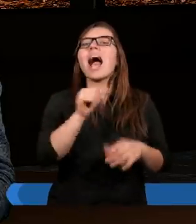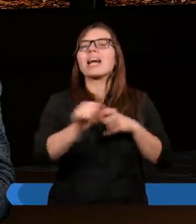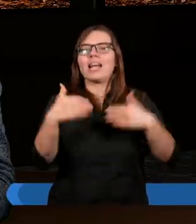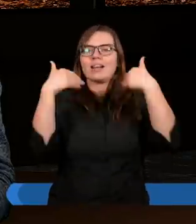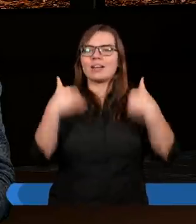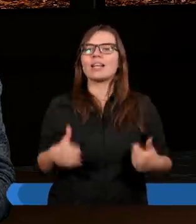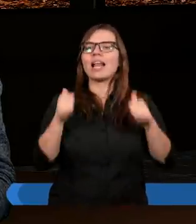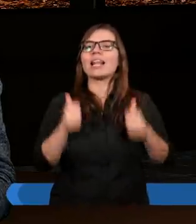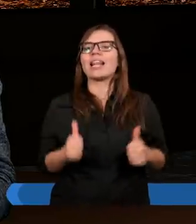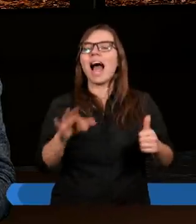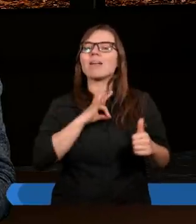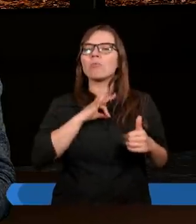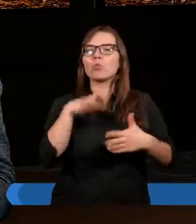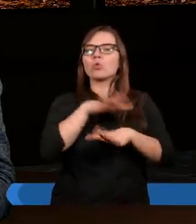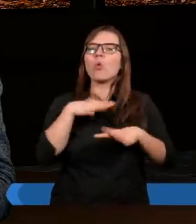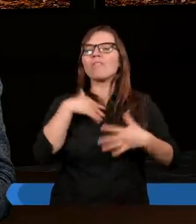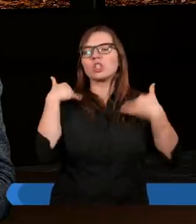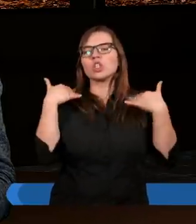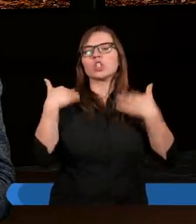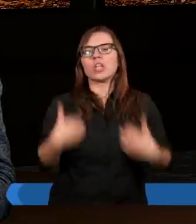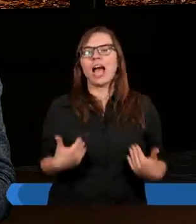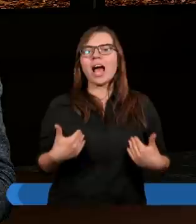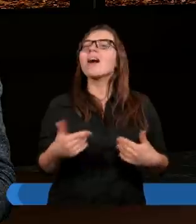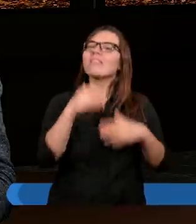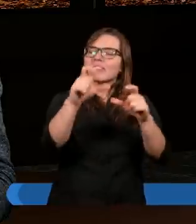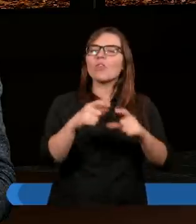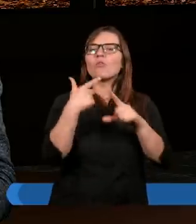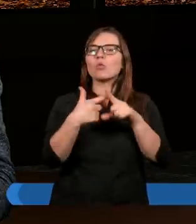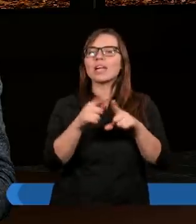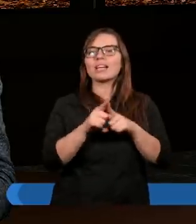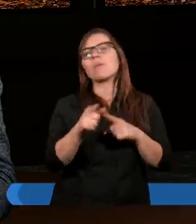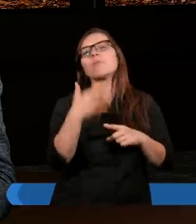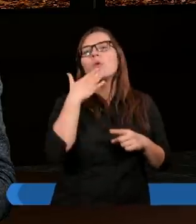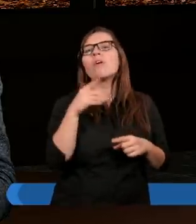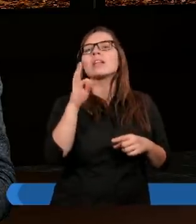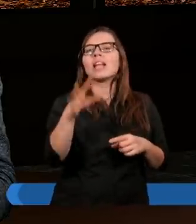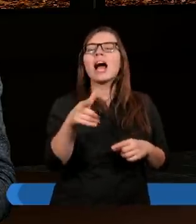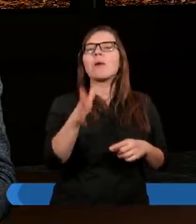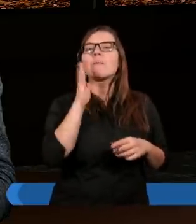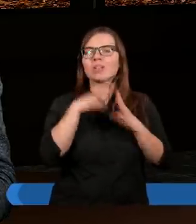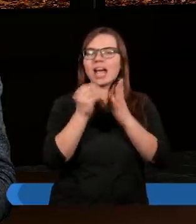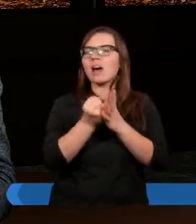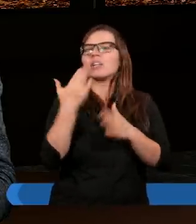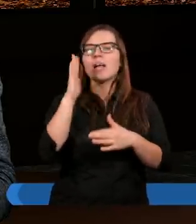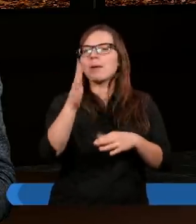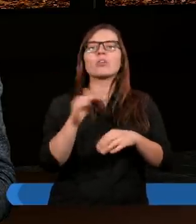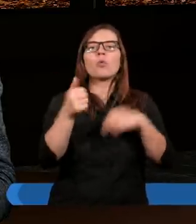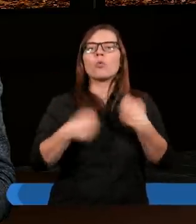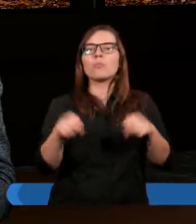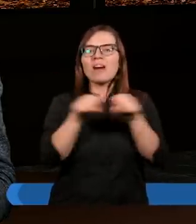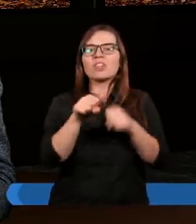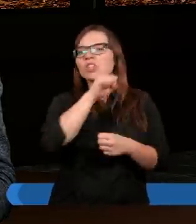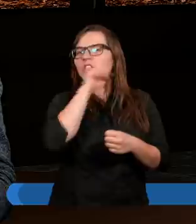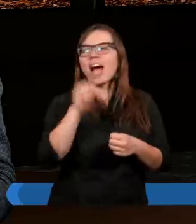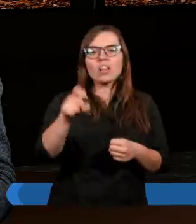mój stan. I co on mówi w wersecie 20? Z zakonu nie będzie usprawiedliwionym przed nim